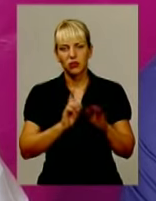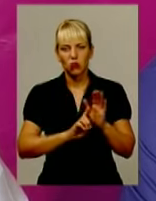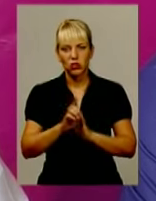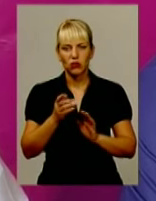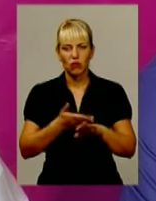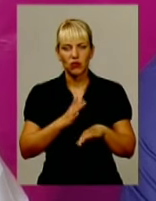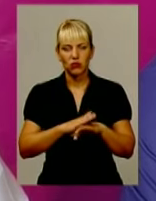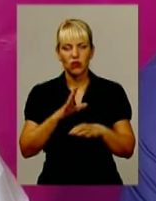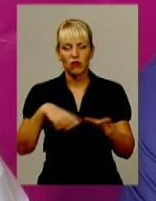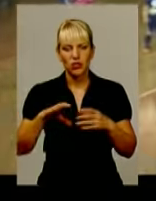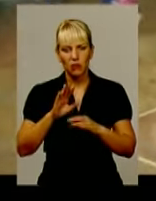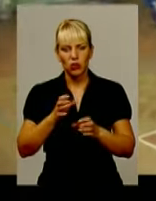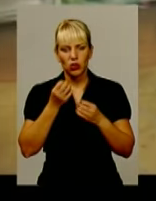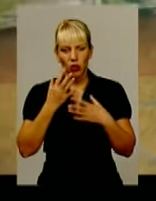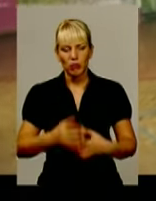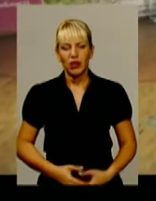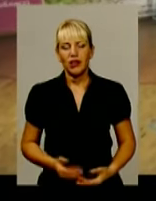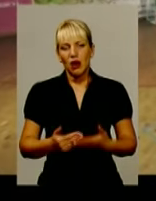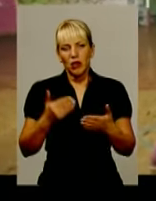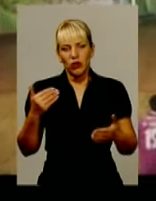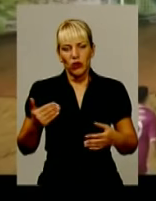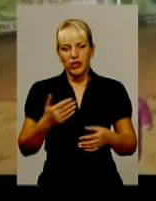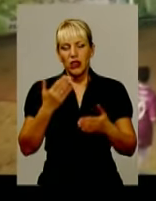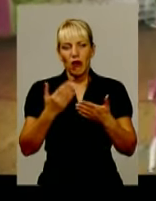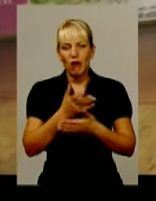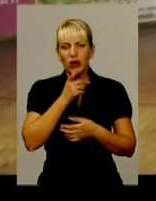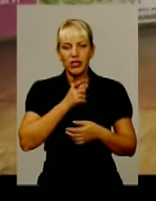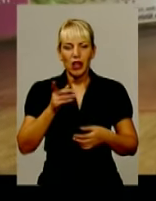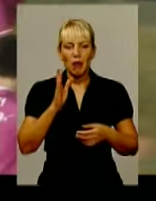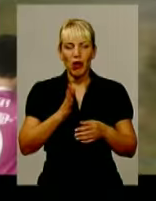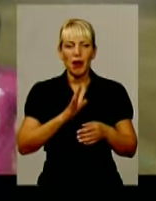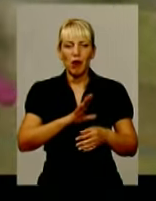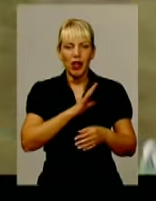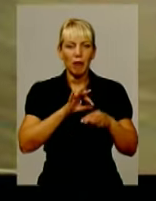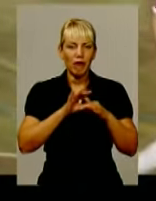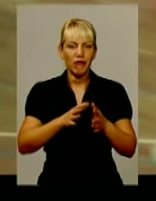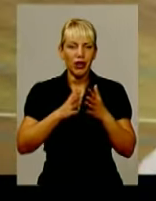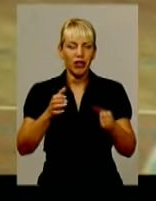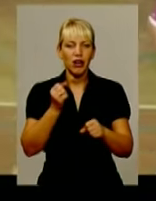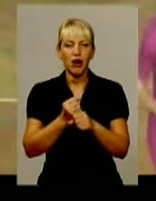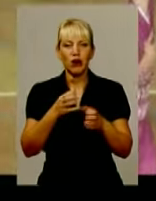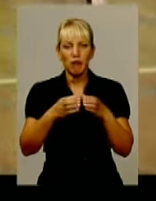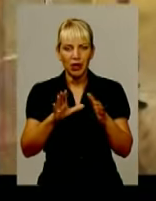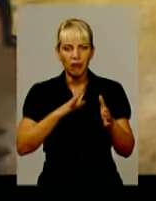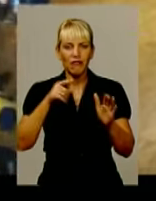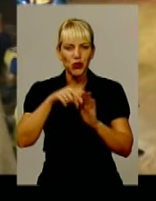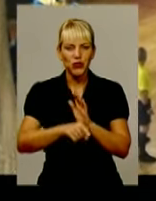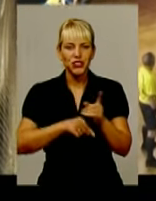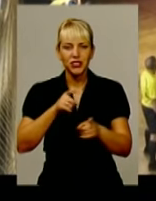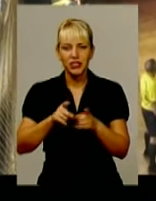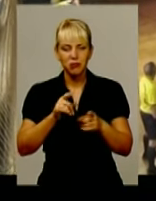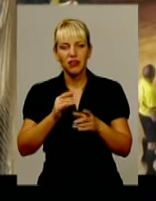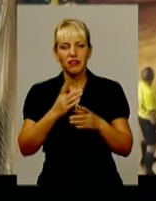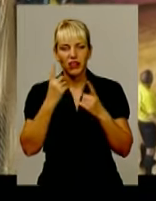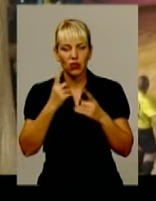все буде дуже добре. Напередодні нового сезону була проведена велика робота. Команда зазнала внутрішніх змін, тож у першу чергу